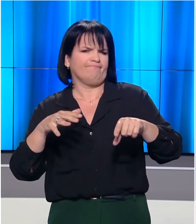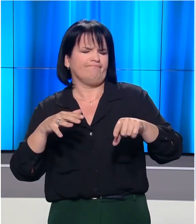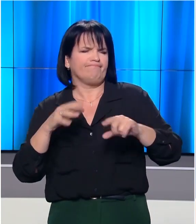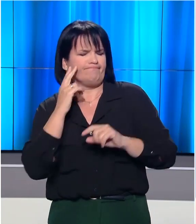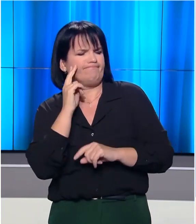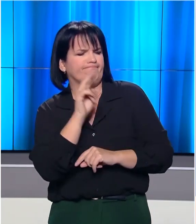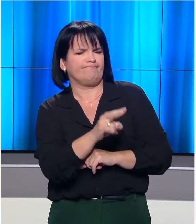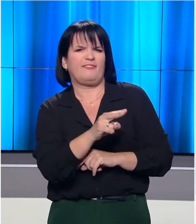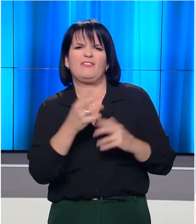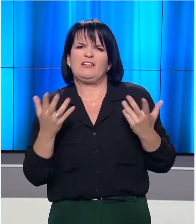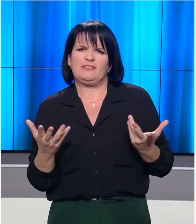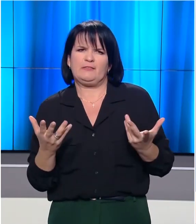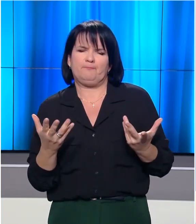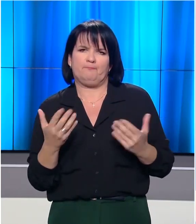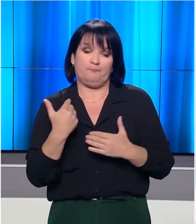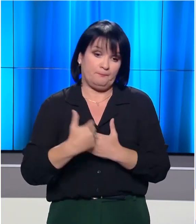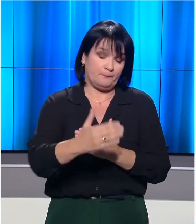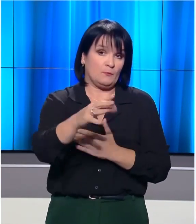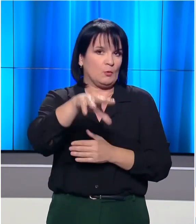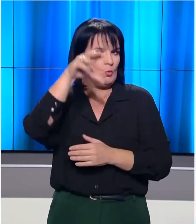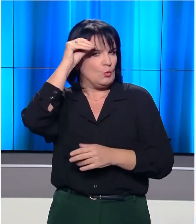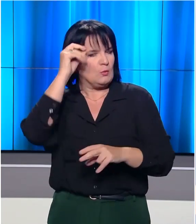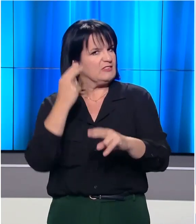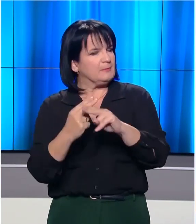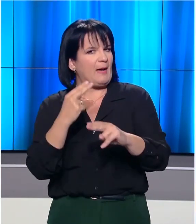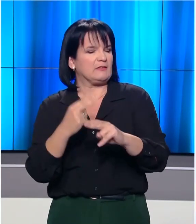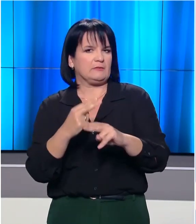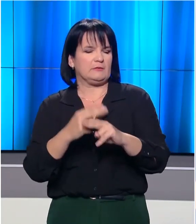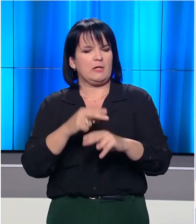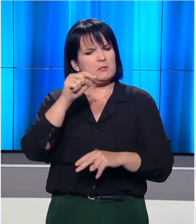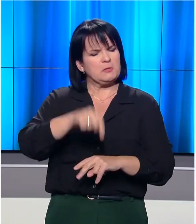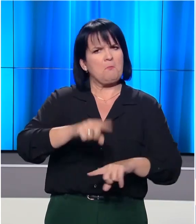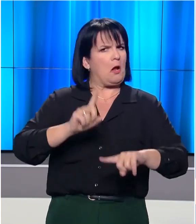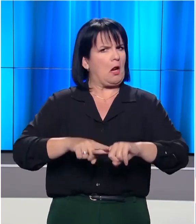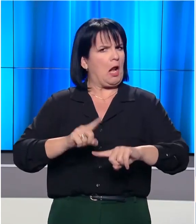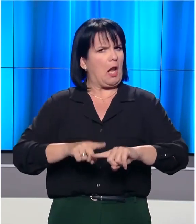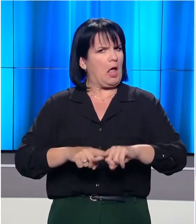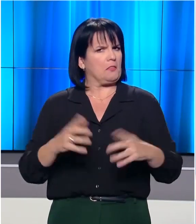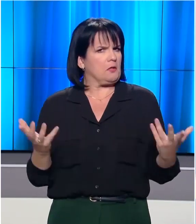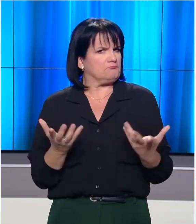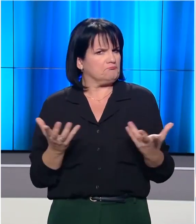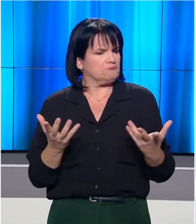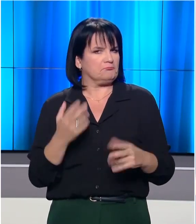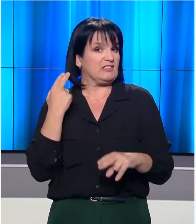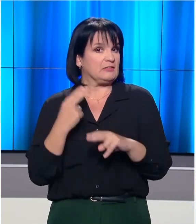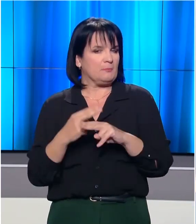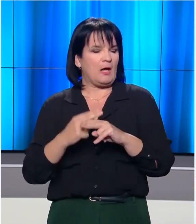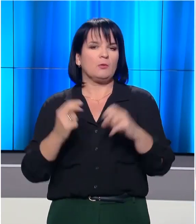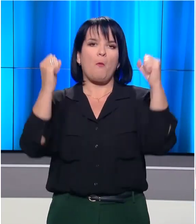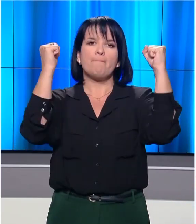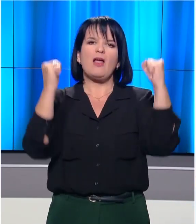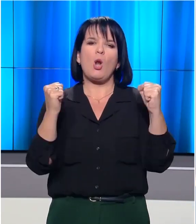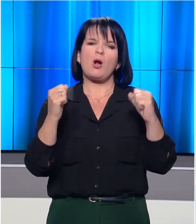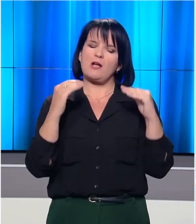προσδίδουν νέο νόημα στο ρόλο της σημερινής Ελλάδος ως παράγοντα, ως πυλώνα